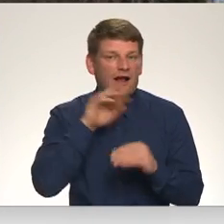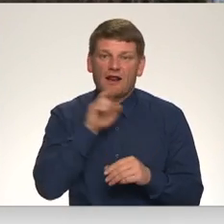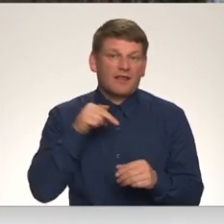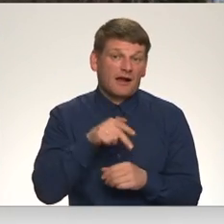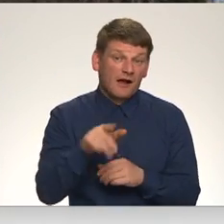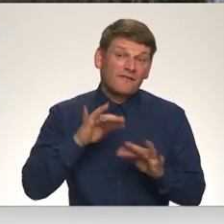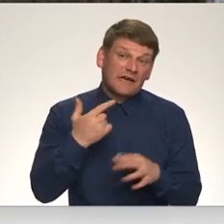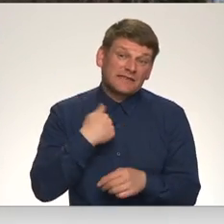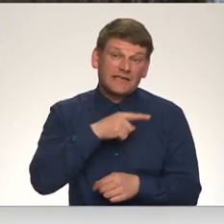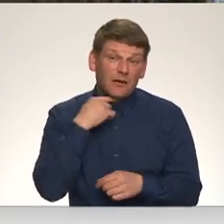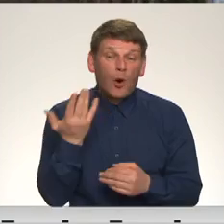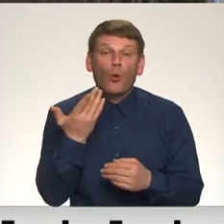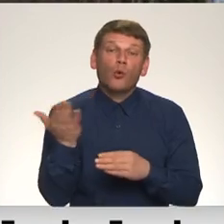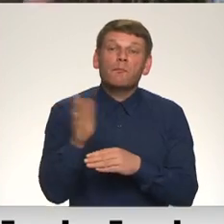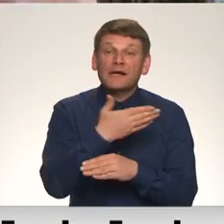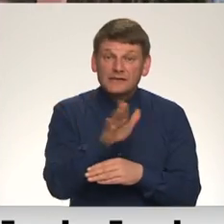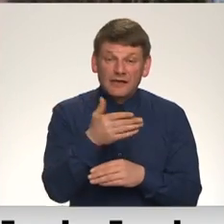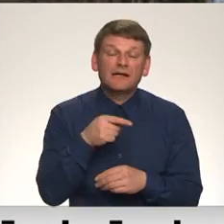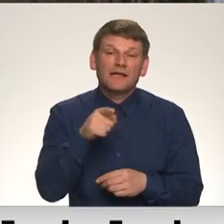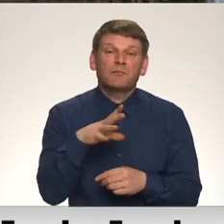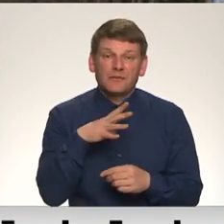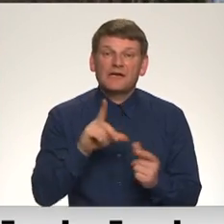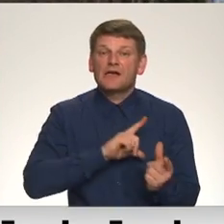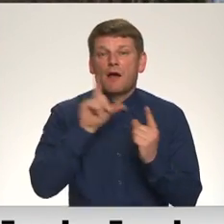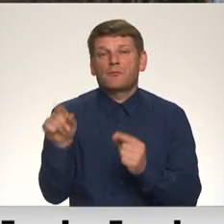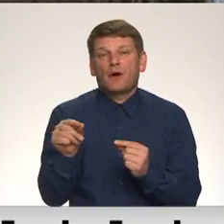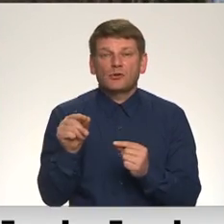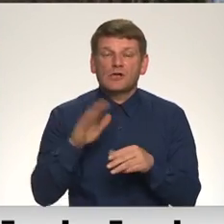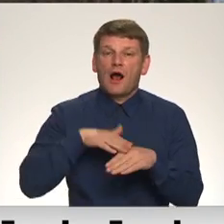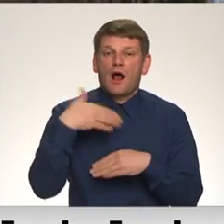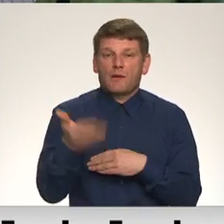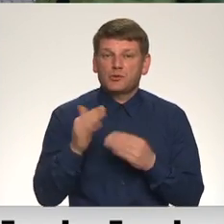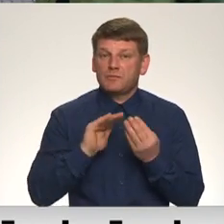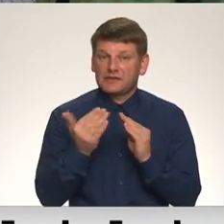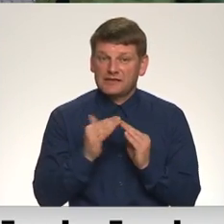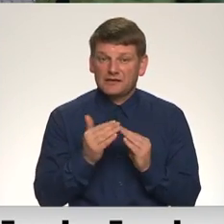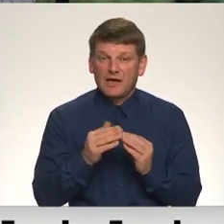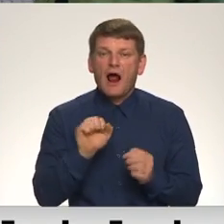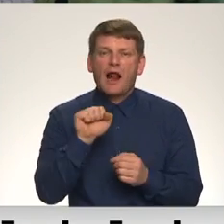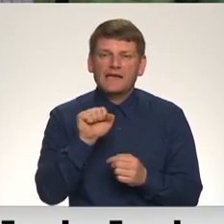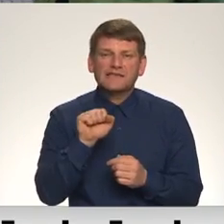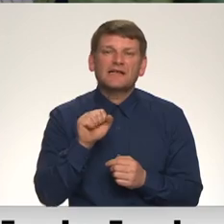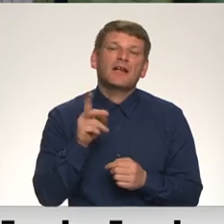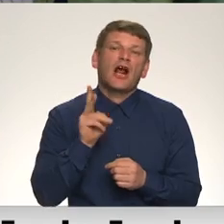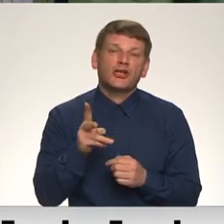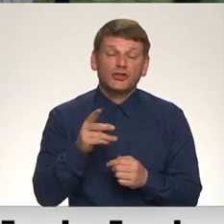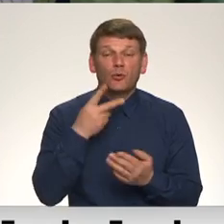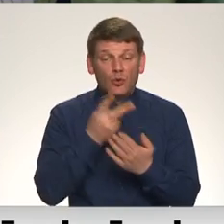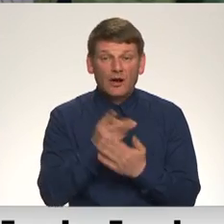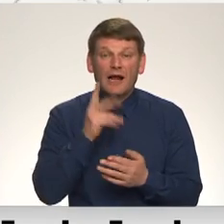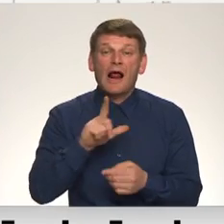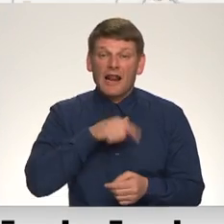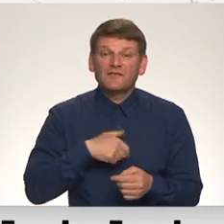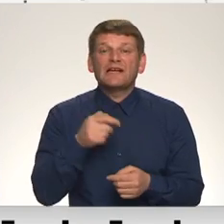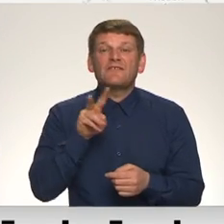vai, ja es gribēju kaut kur pastaigāties, tad bija jābrauc kaut kur ārpus pilsētas. Aleksandra Kanišķeva norāda, ka Latvijas